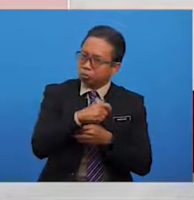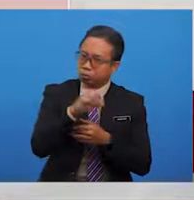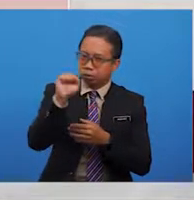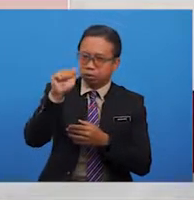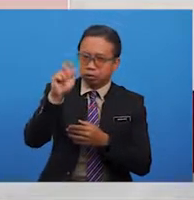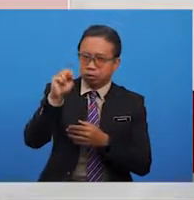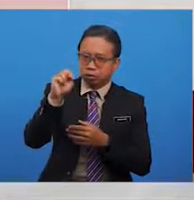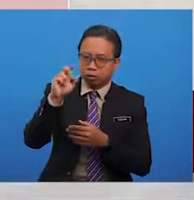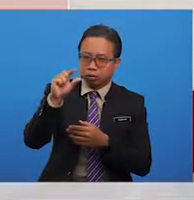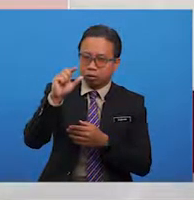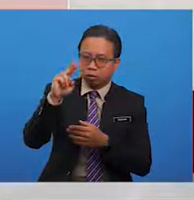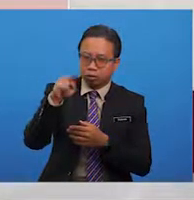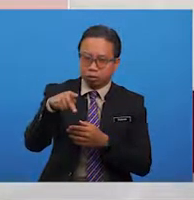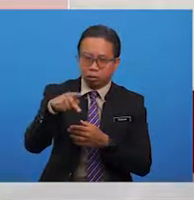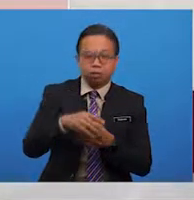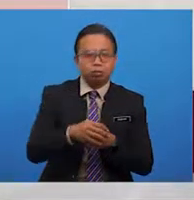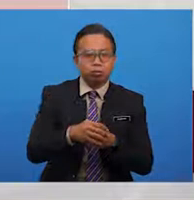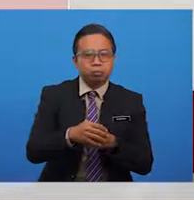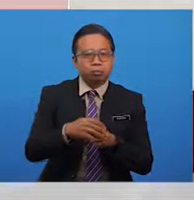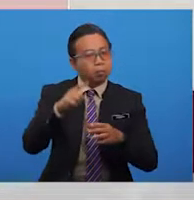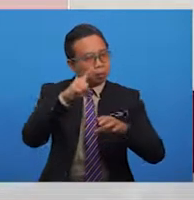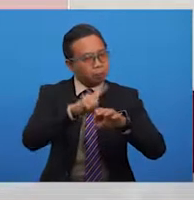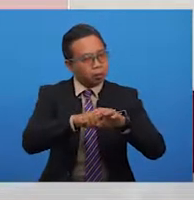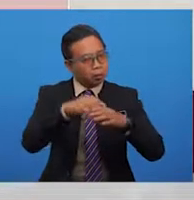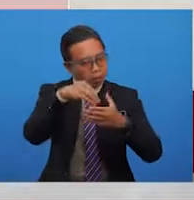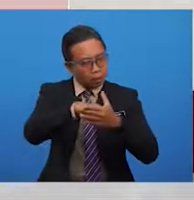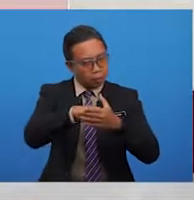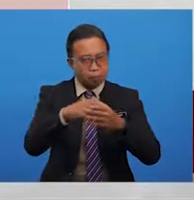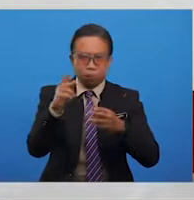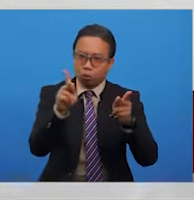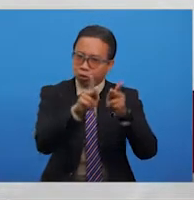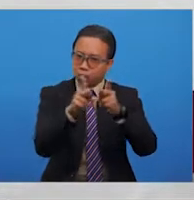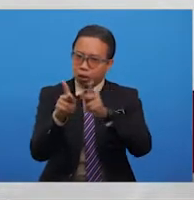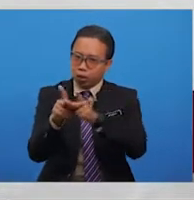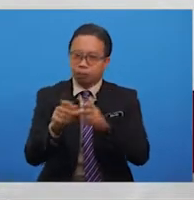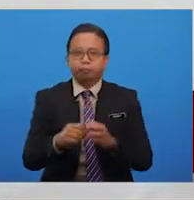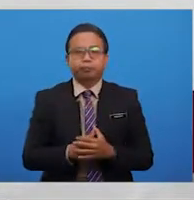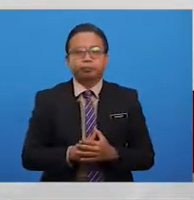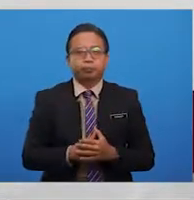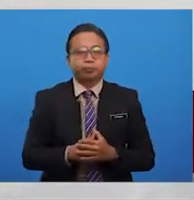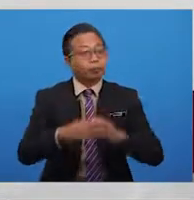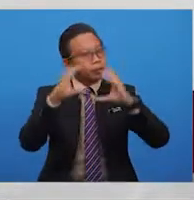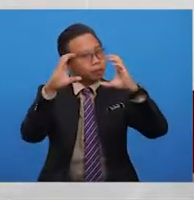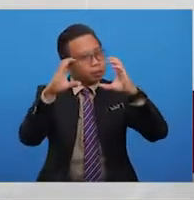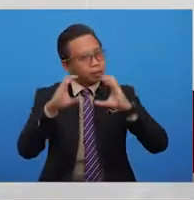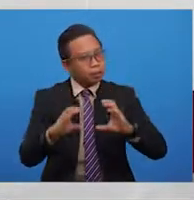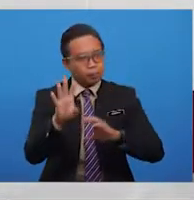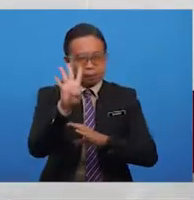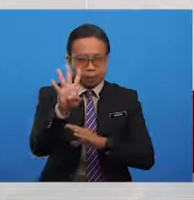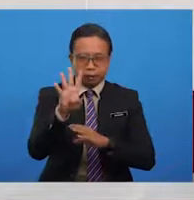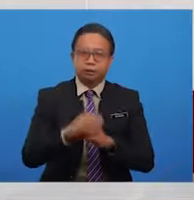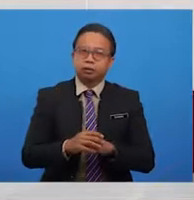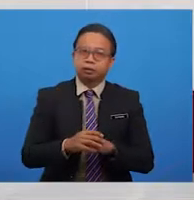membiarkan kesengsaraan berlaku di dalam kota. Rangkap yang keempat pula